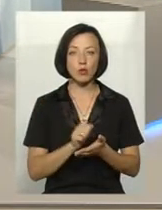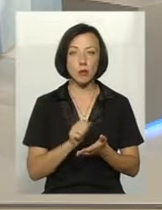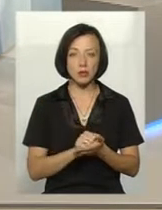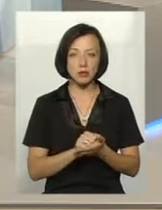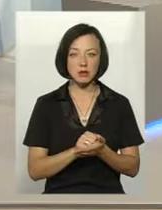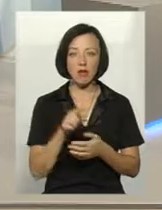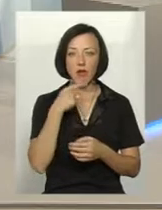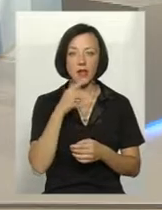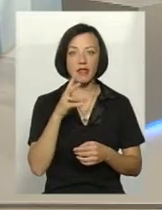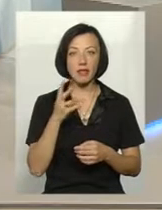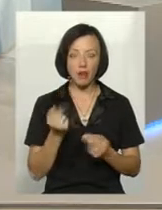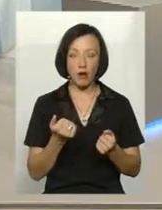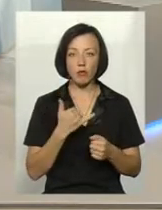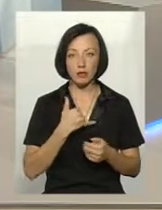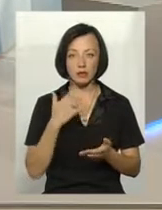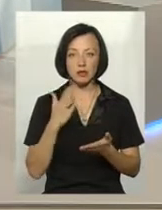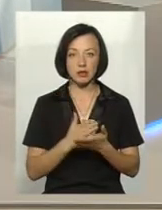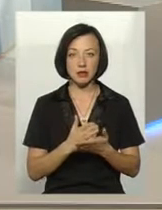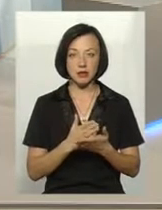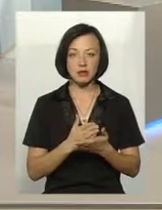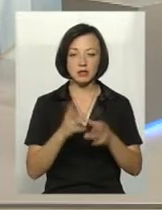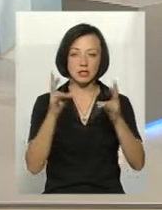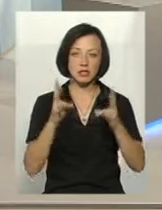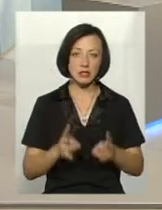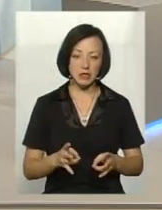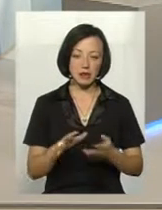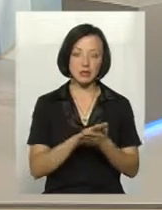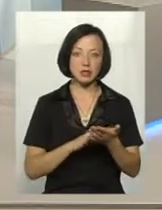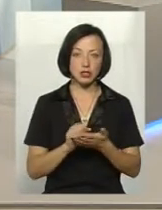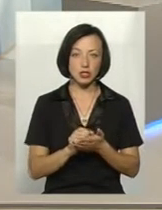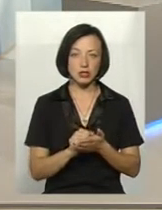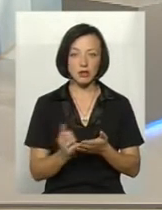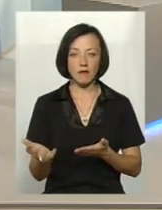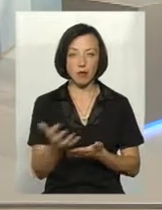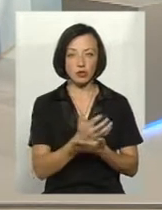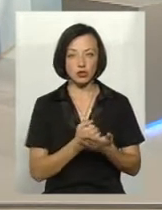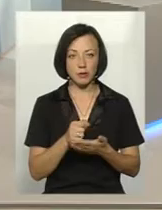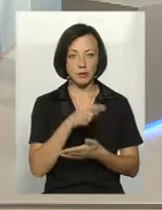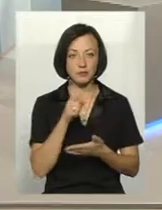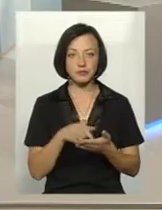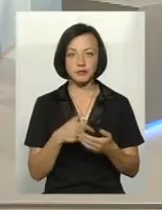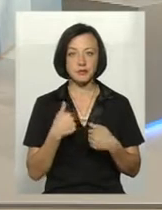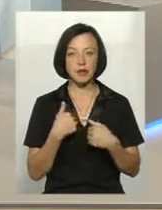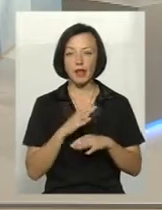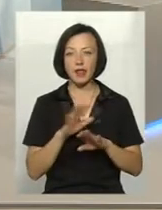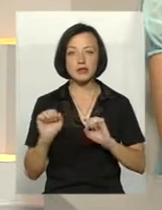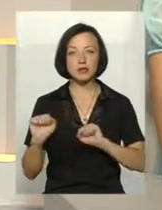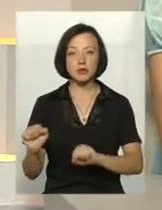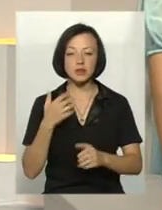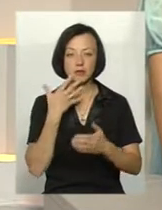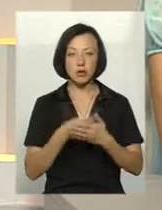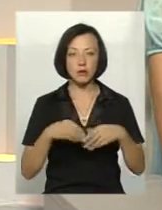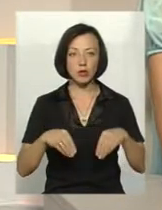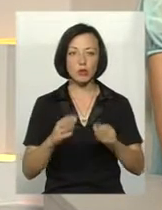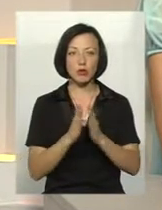говорити, так, в мене стихія знищила урожай. Я не застрахував свої посіви,